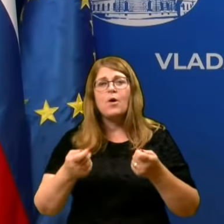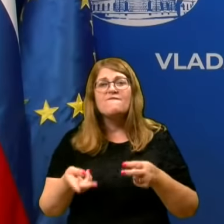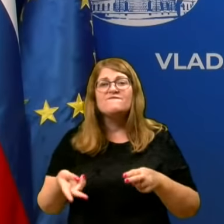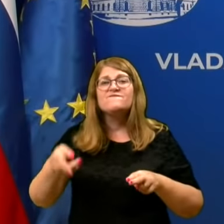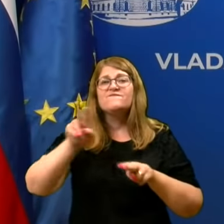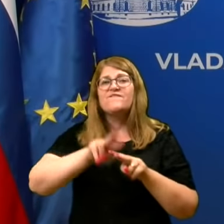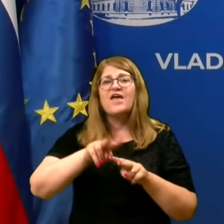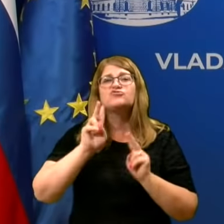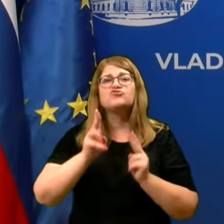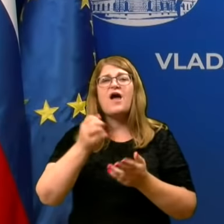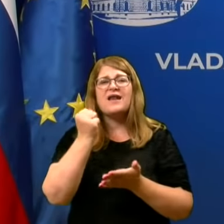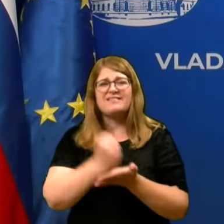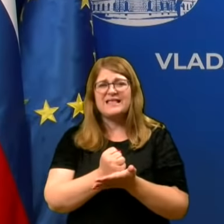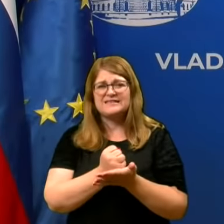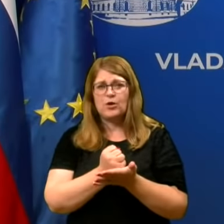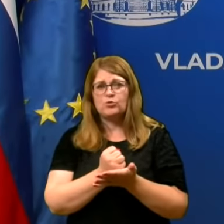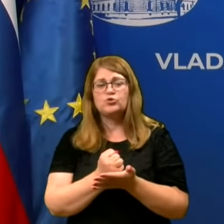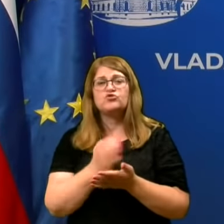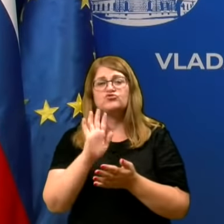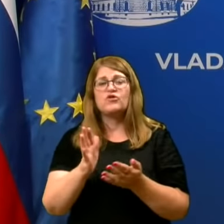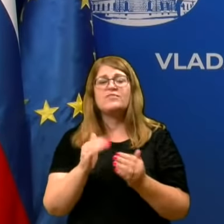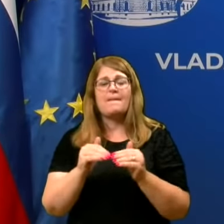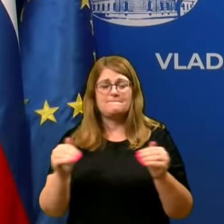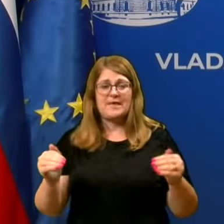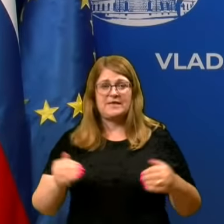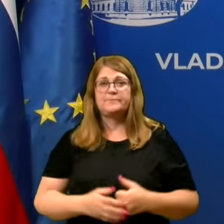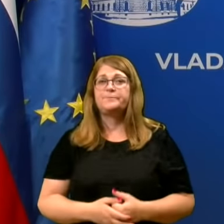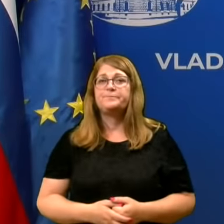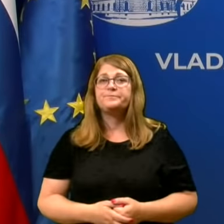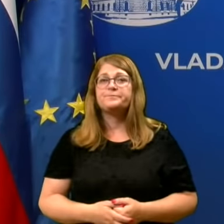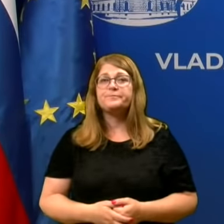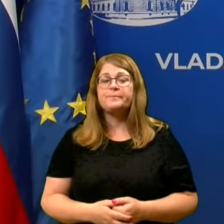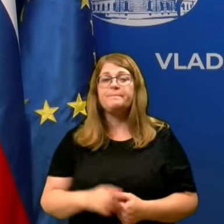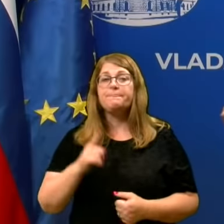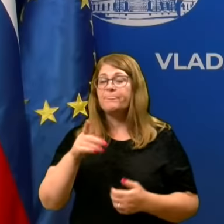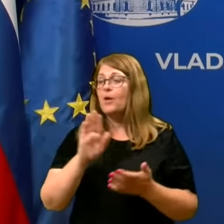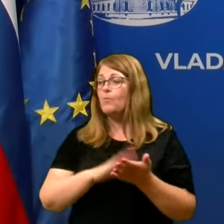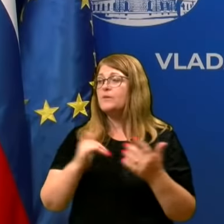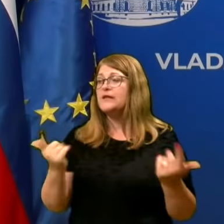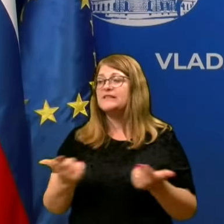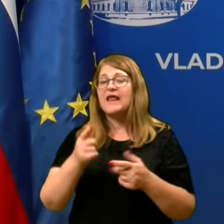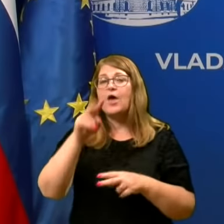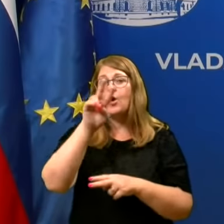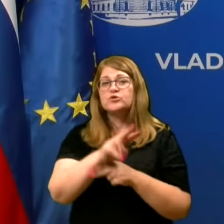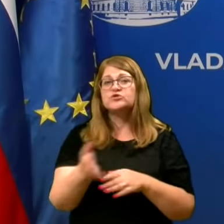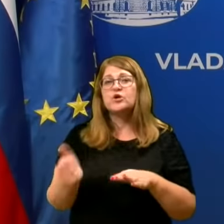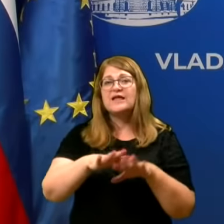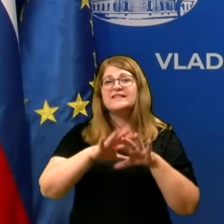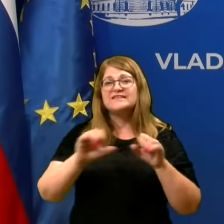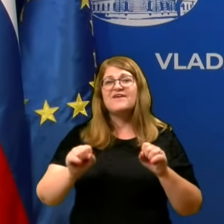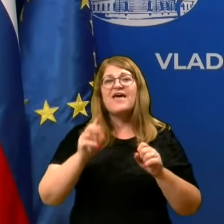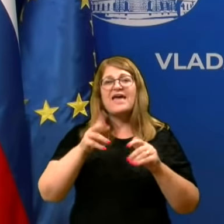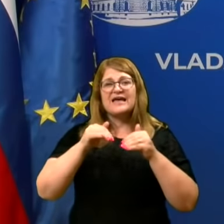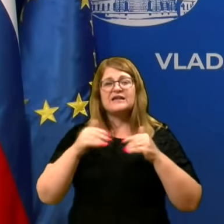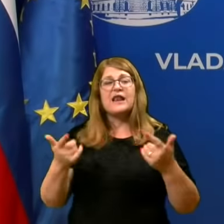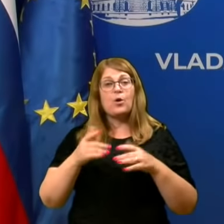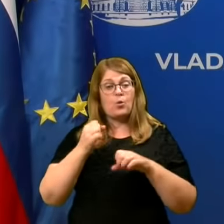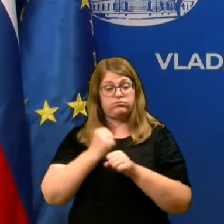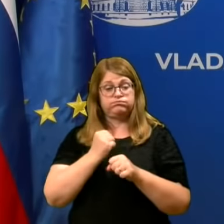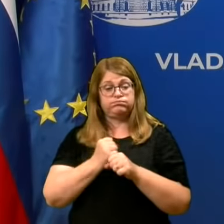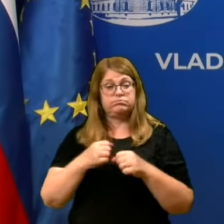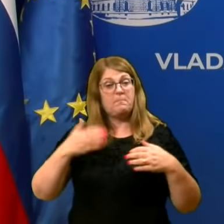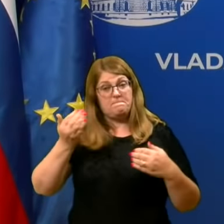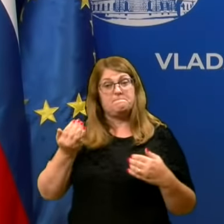karantenskih odločb že na sami meji. To pomeni, da lahko nadzor nad izvajanjem karantene lahko začnemo izvajati